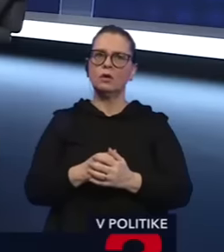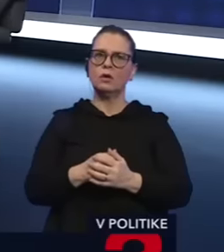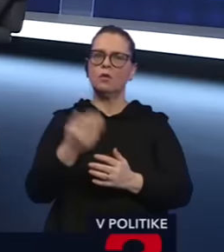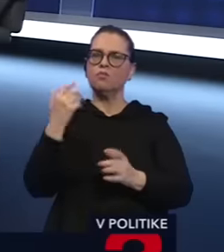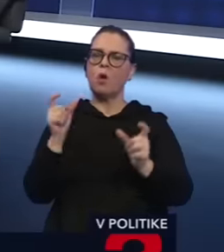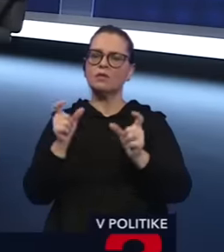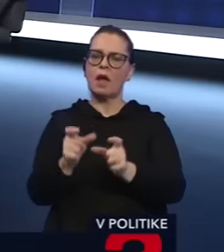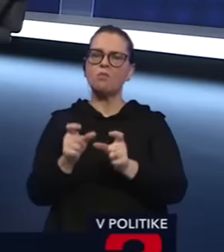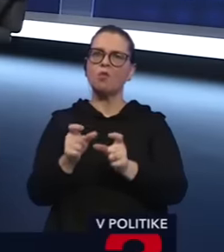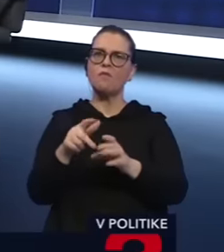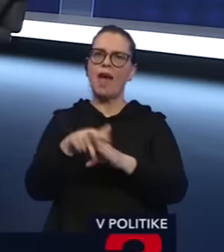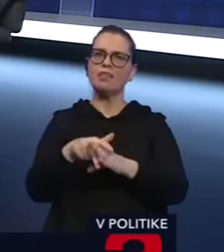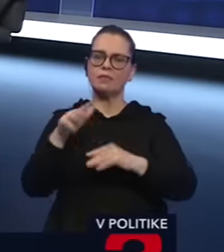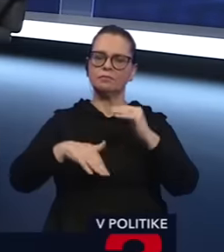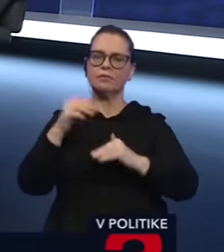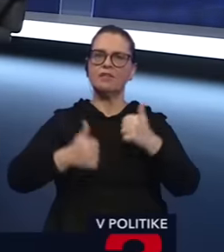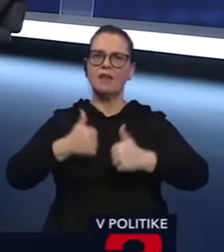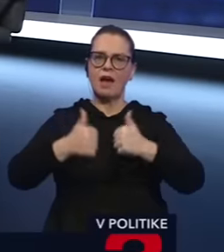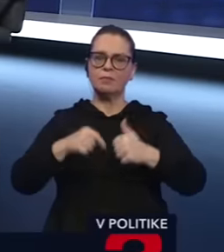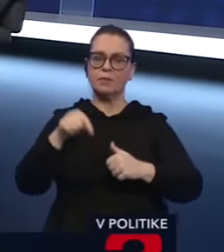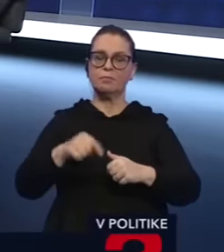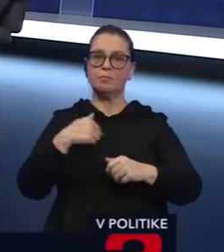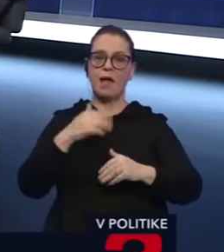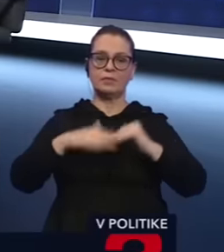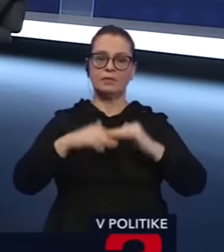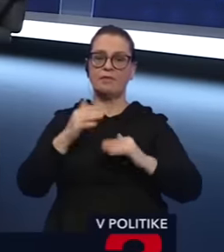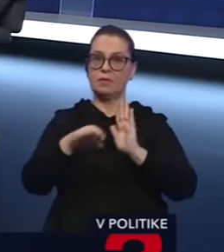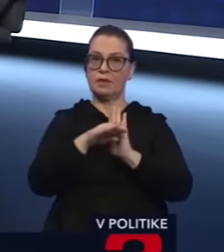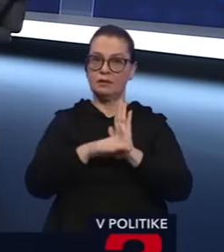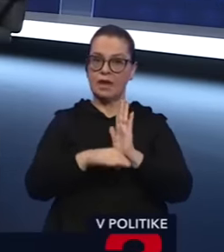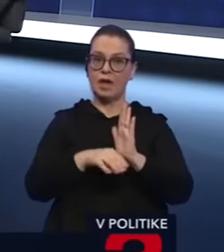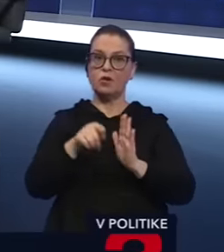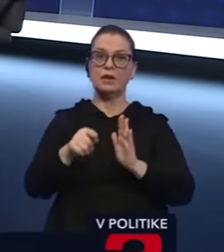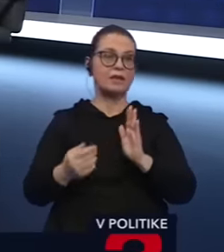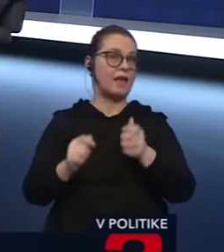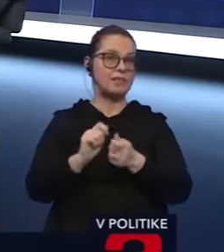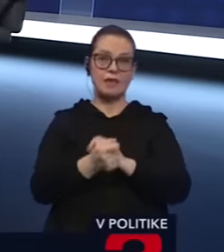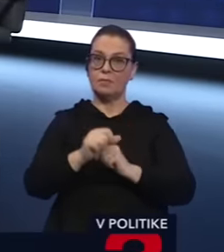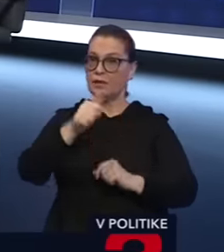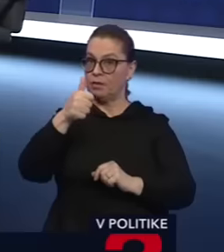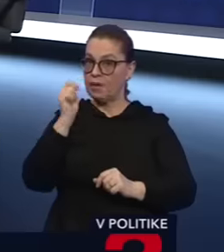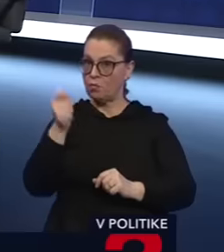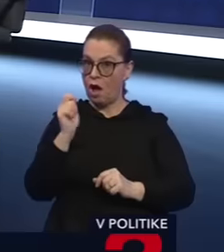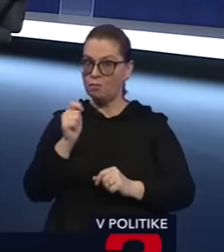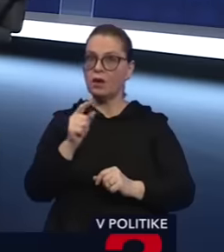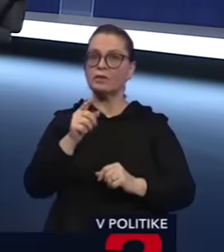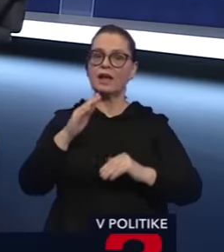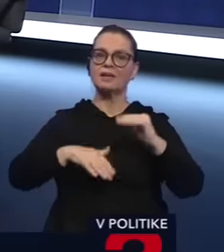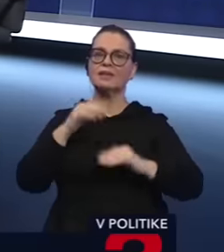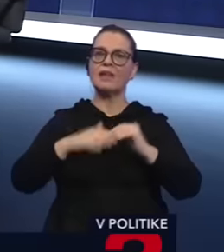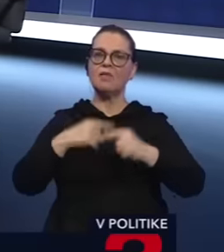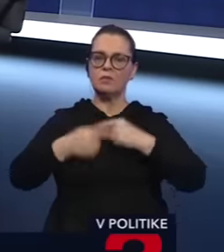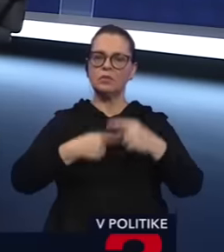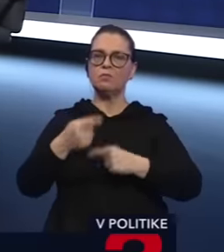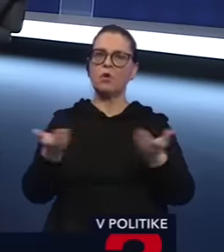fabrík. Vieme to všetci. Je tu na stole stavebný zákon, ktorý ak sa k prvému štvrtý nenovelizuje, tak potom stavebný proces kolabuje